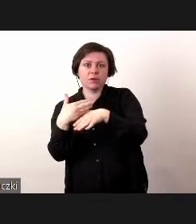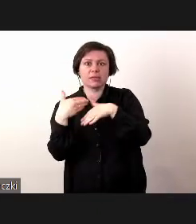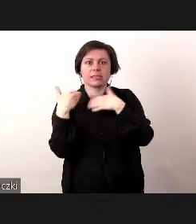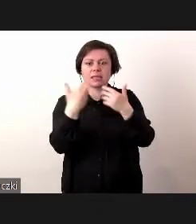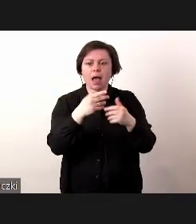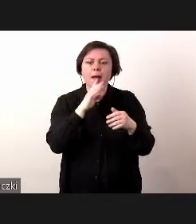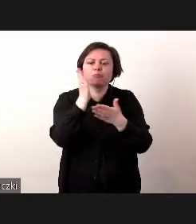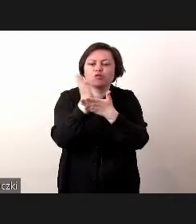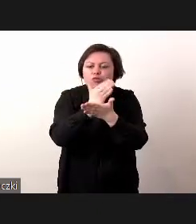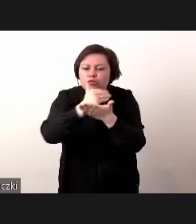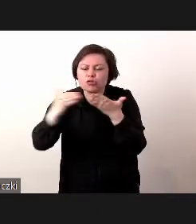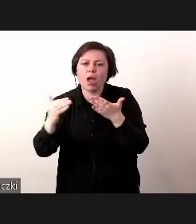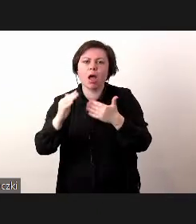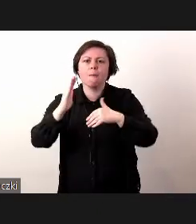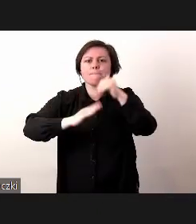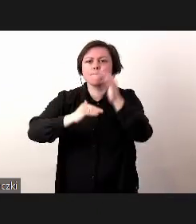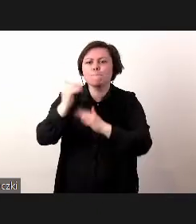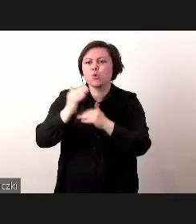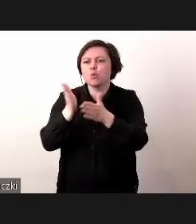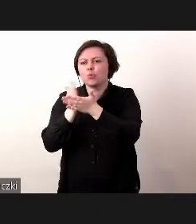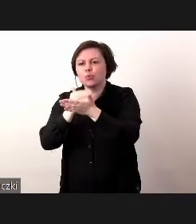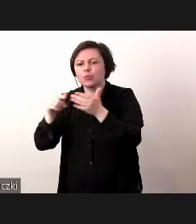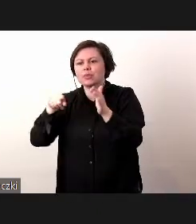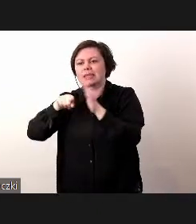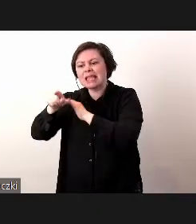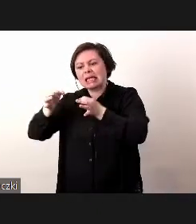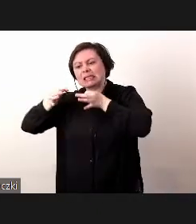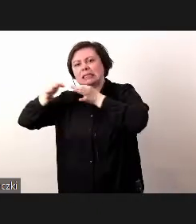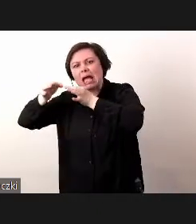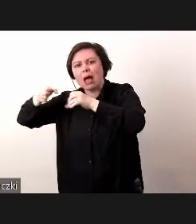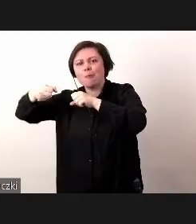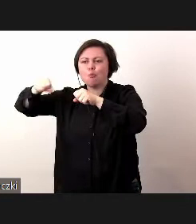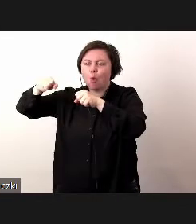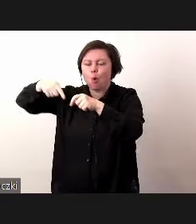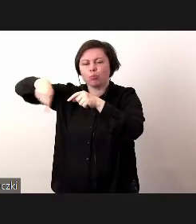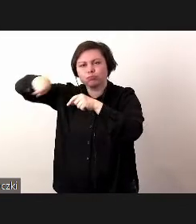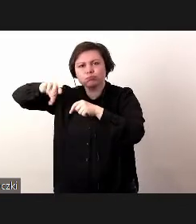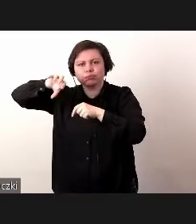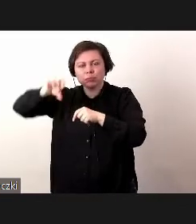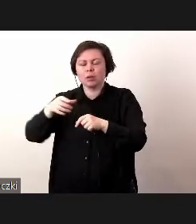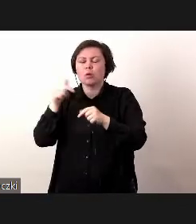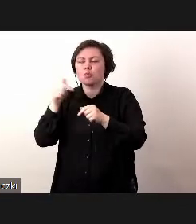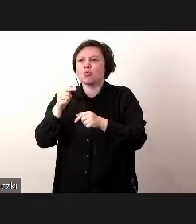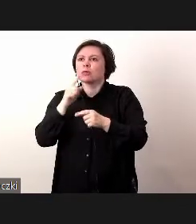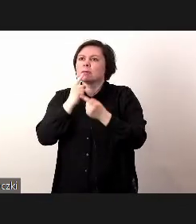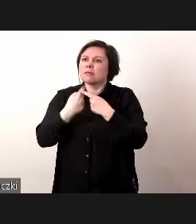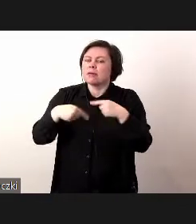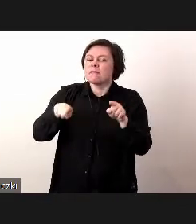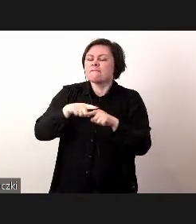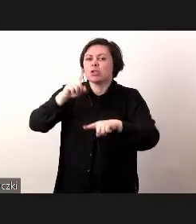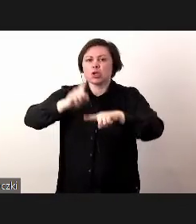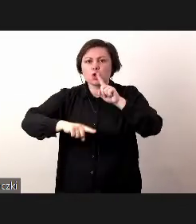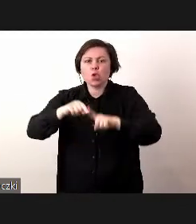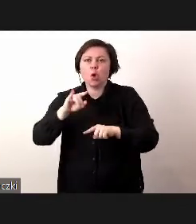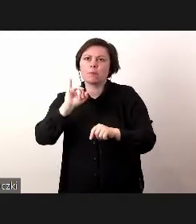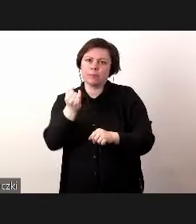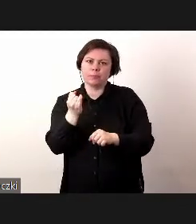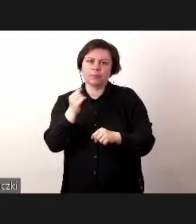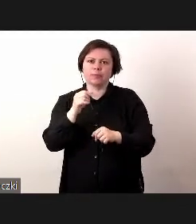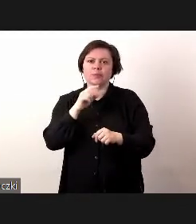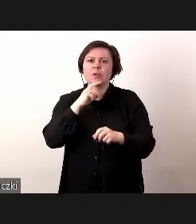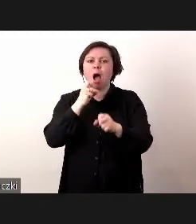komponenty lub budują elementy dla sektora montoryzacyjnego, muszą na przykład spełniać takie normy, jak